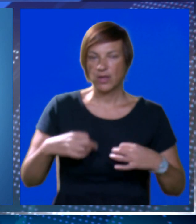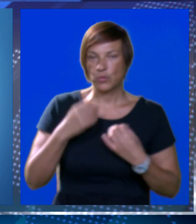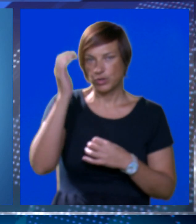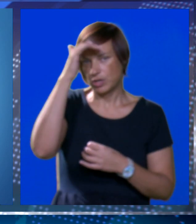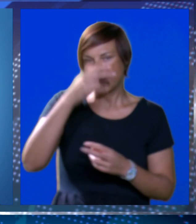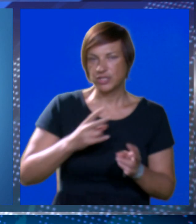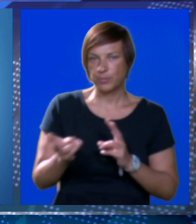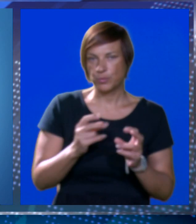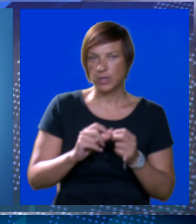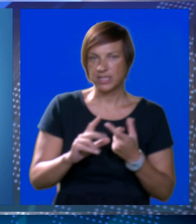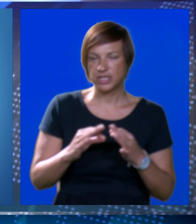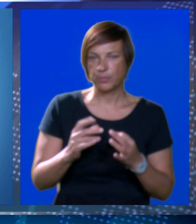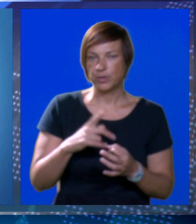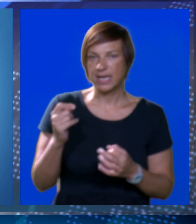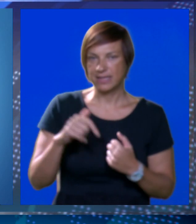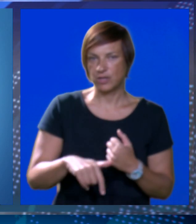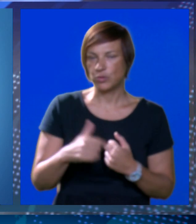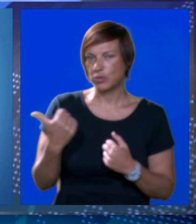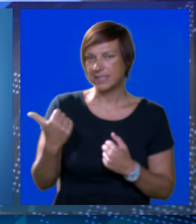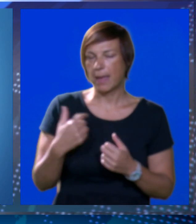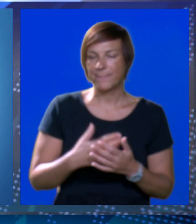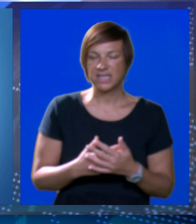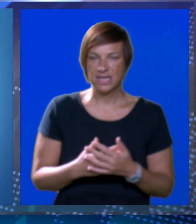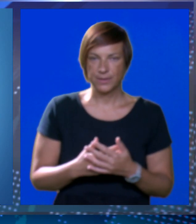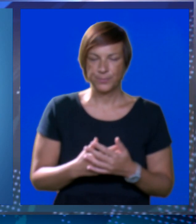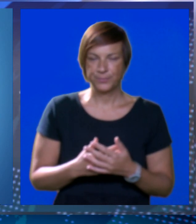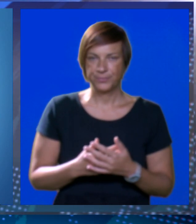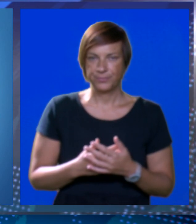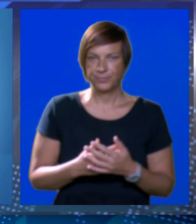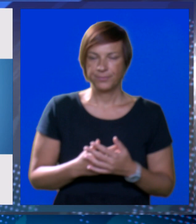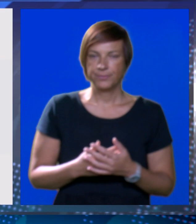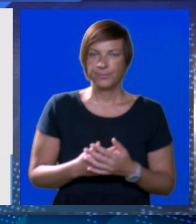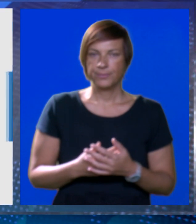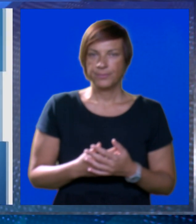Ujutro i navečer puhaće bura, a danji jugozapadni i sjeverozapadni vjetar.